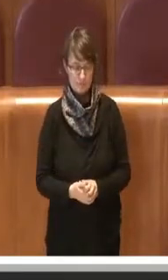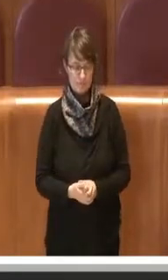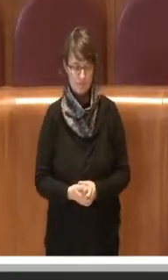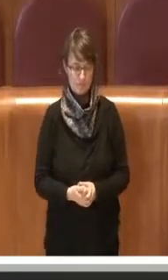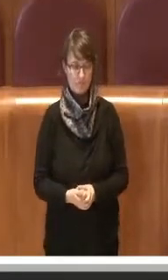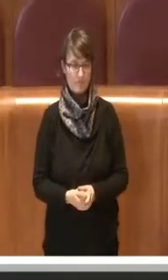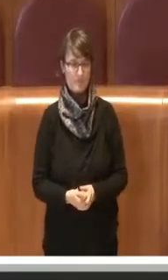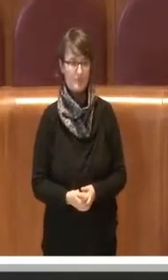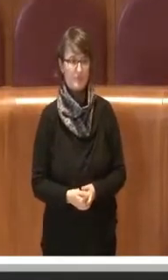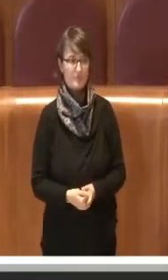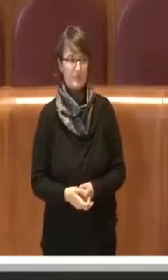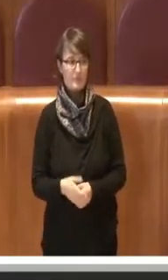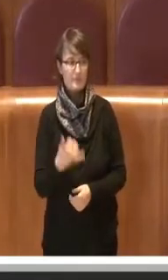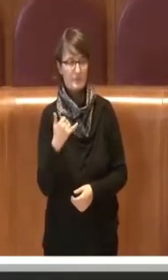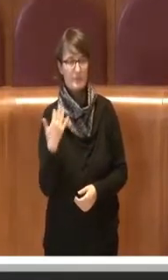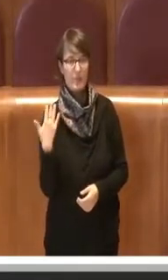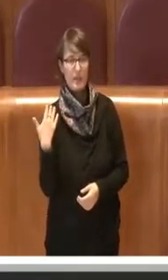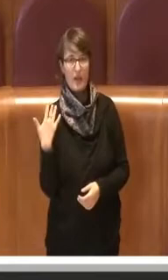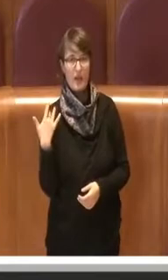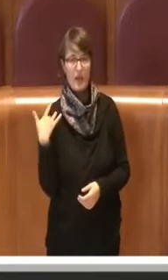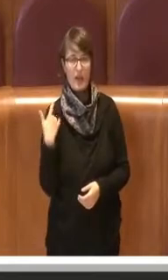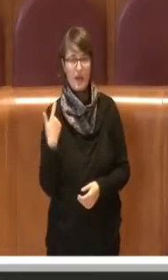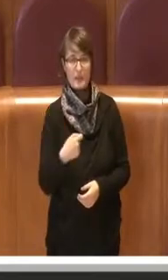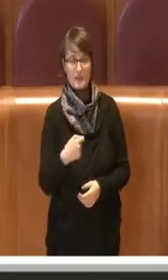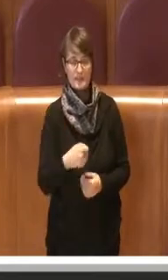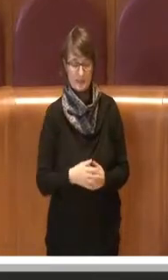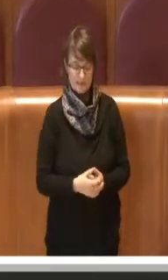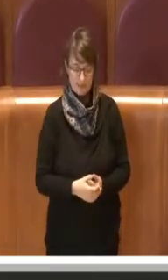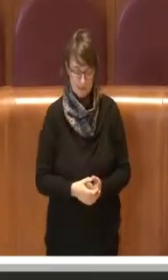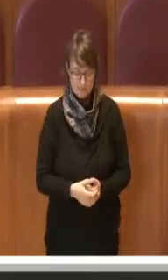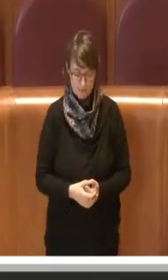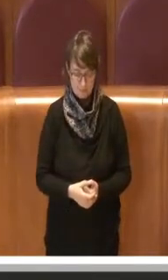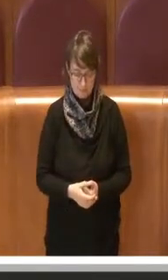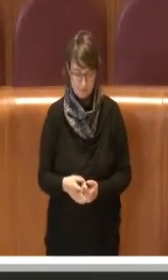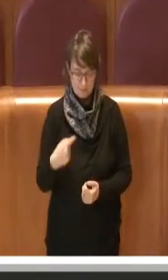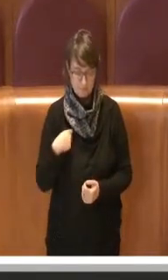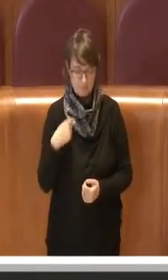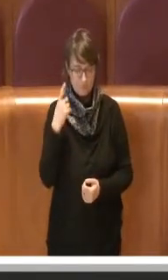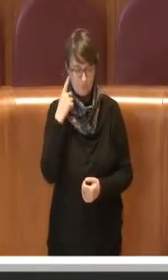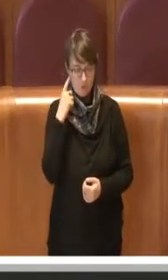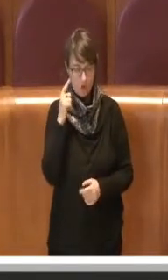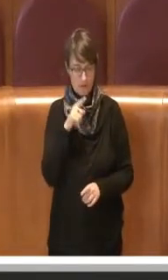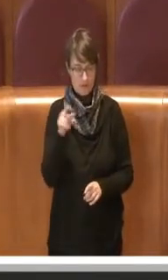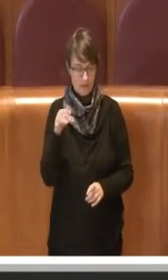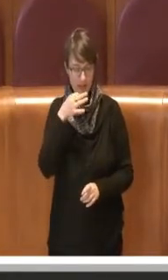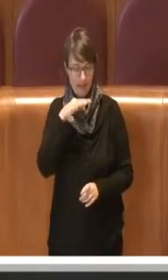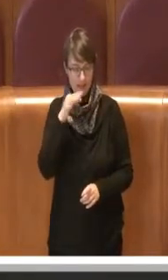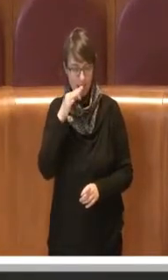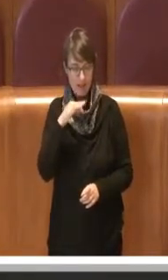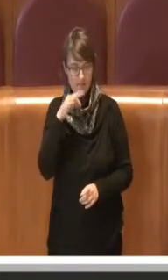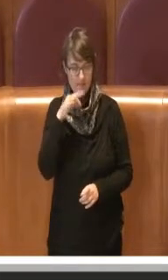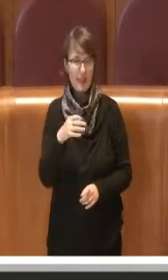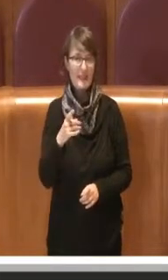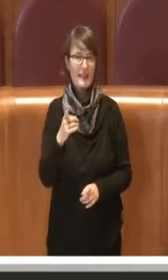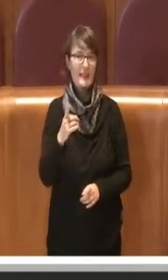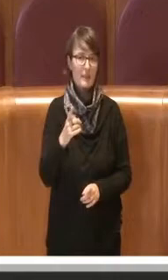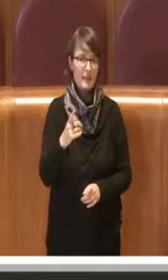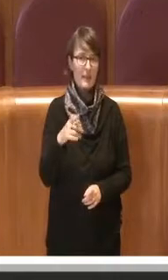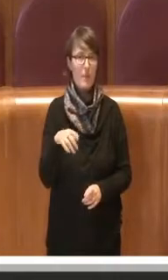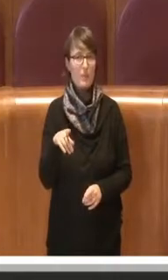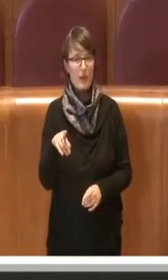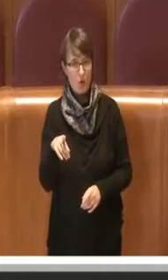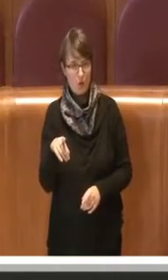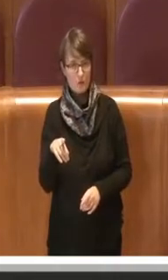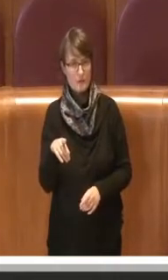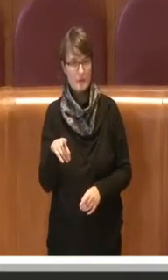Sì, grazie Presidente. Ho sentito gli interventi dei colleghi De Priamo, Peronzi,